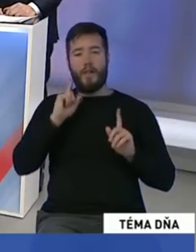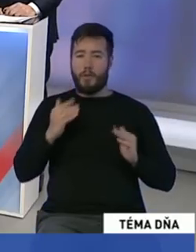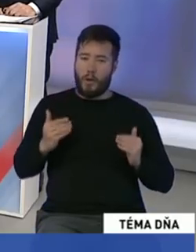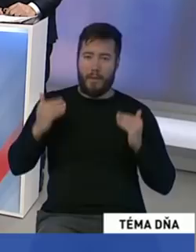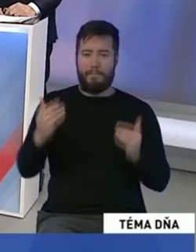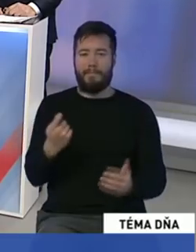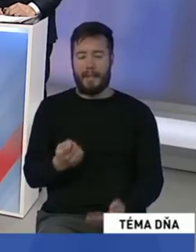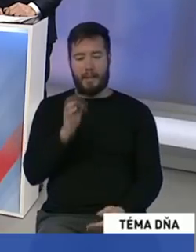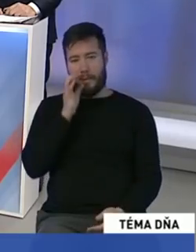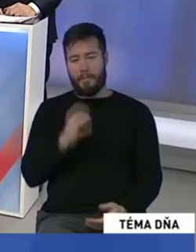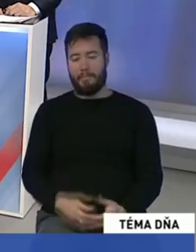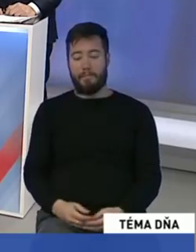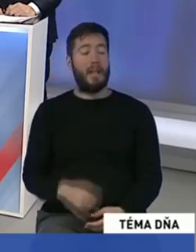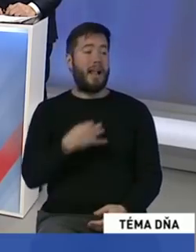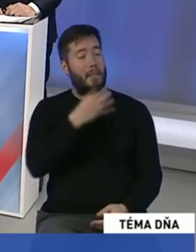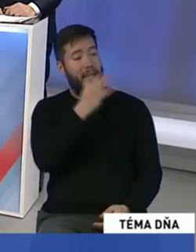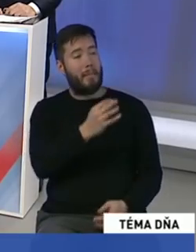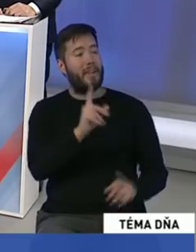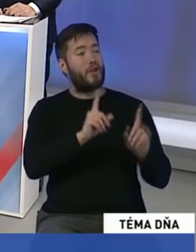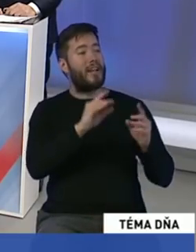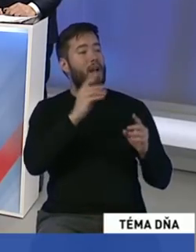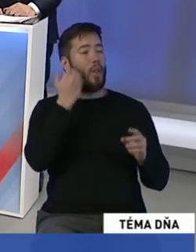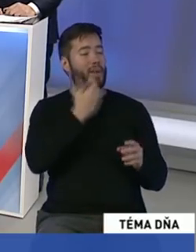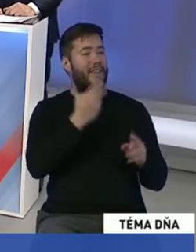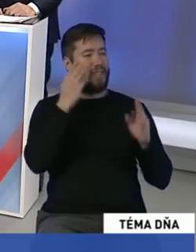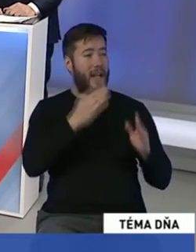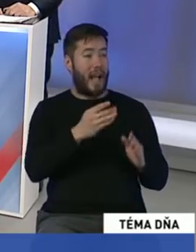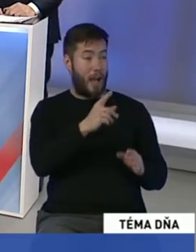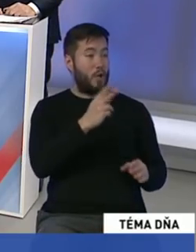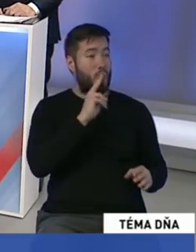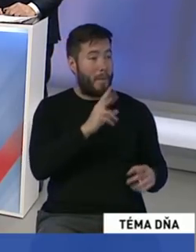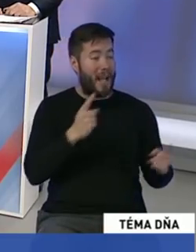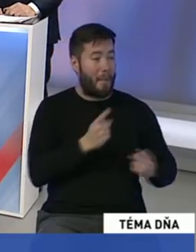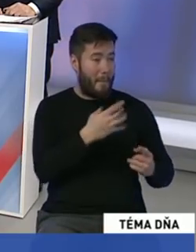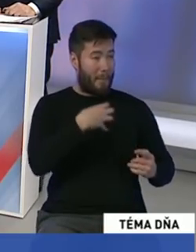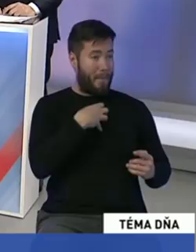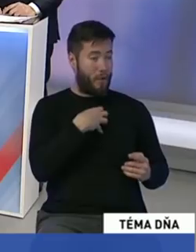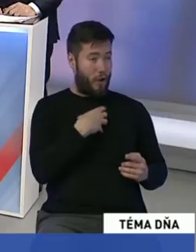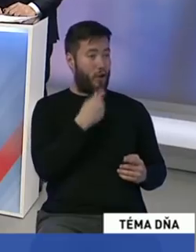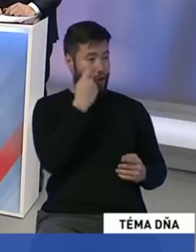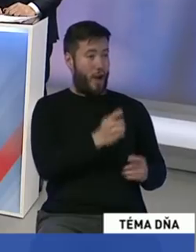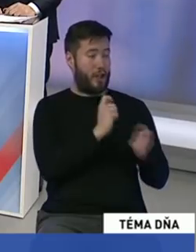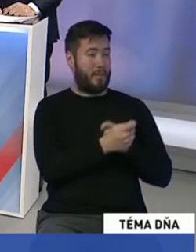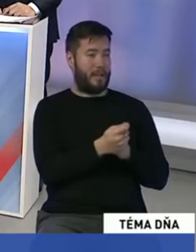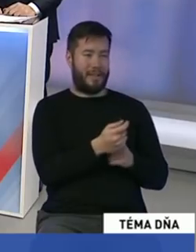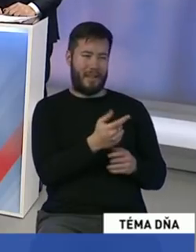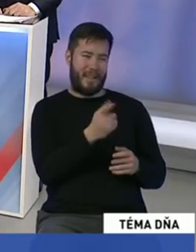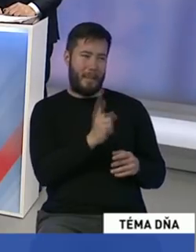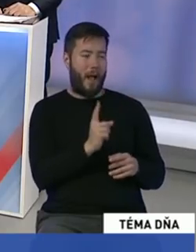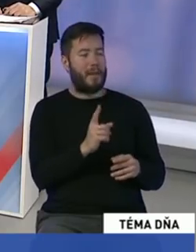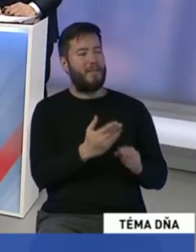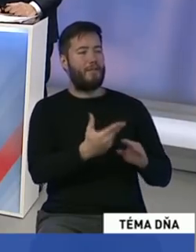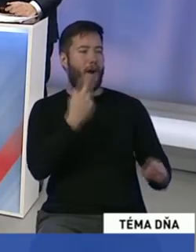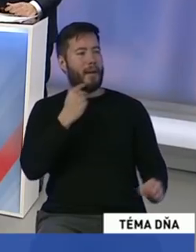verili, že to dokážete splniť. každý si predsal načíta tie kompetencie. Či možno taká väčšia zodpovednosť nemala byť z vašej strany, že čo